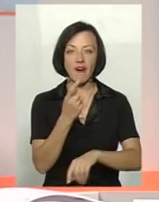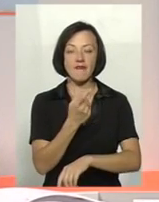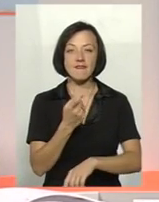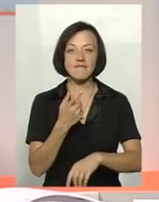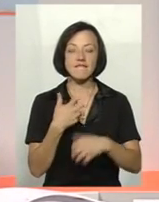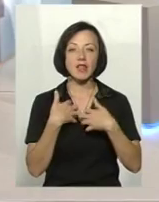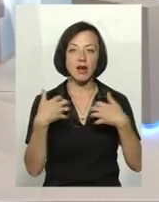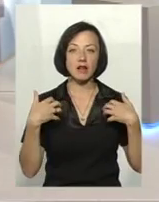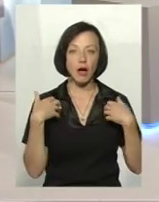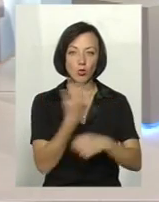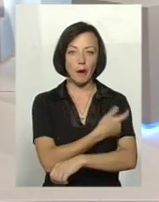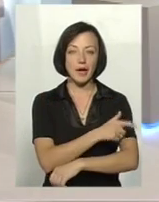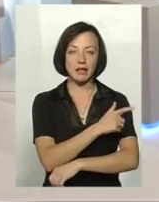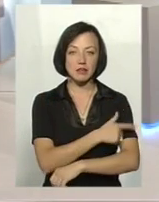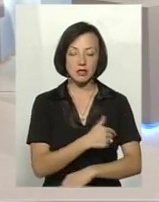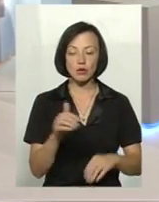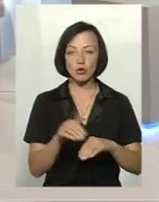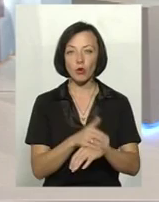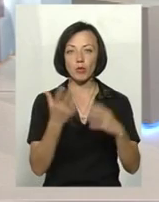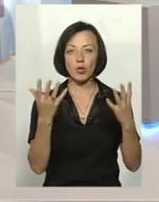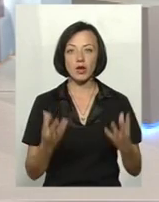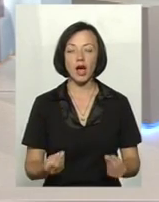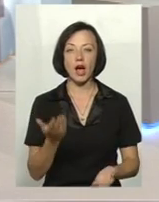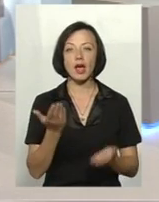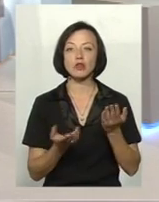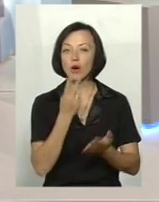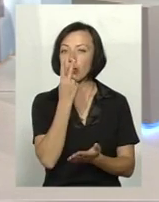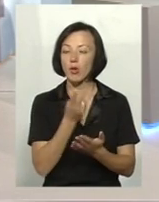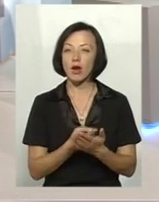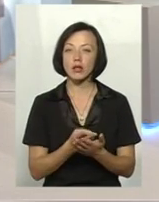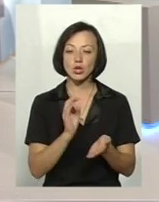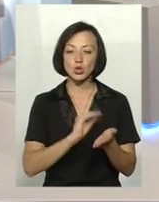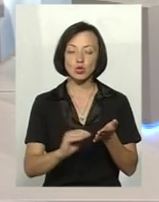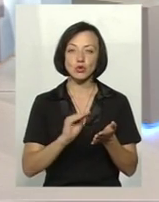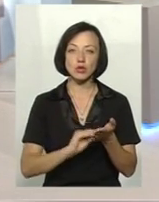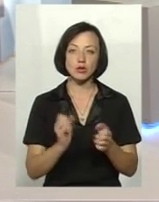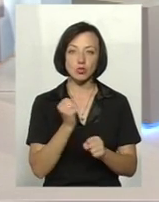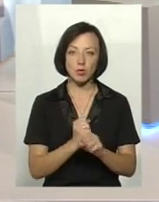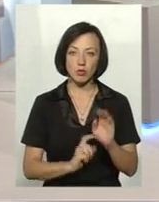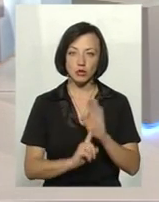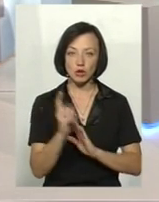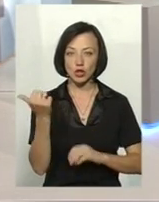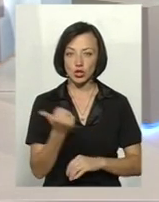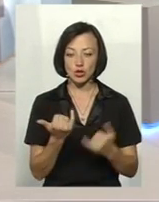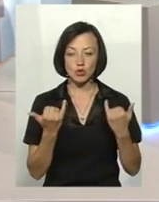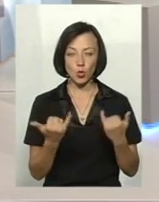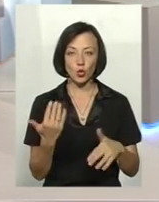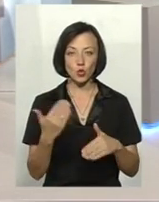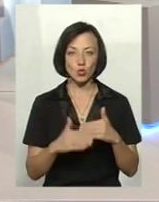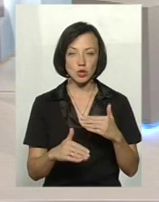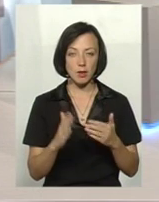Доброго здоров'я, шановні гості вам. Доброго дня. Якщо поглянути, сюжет був зроблений на початку тижня, сьогодні маємо вже